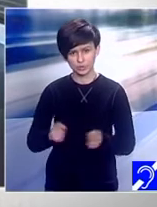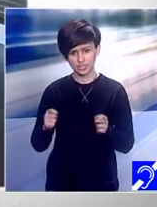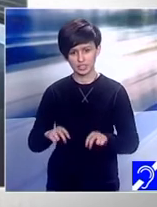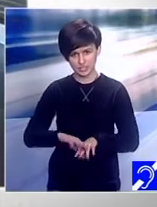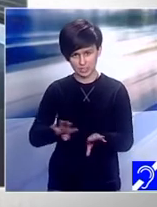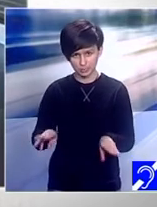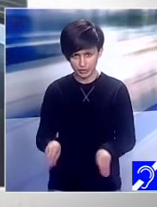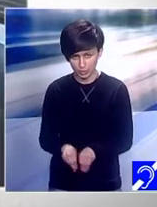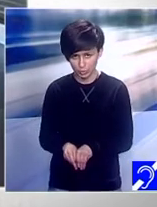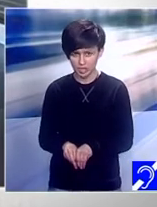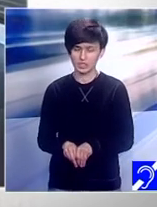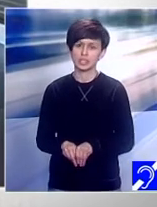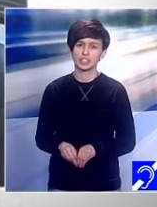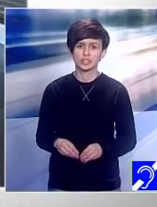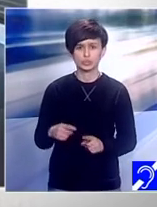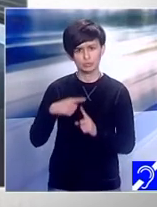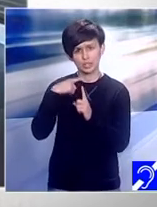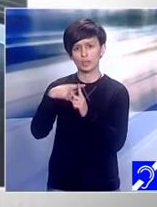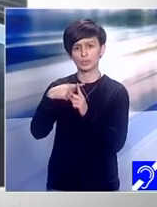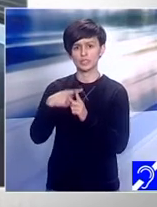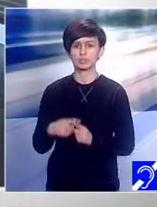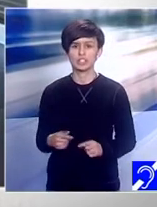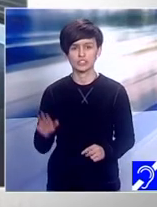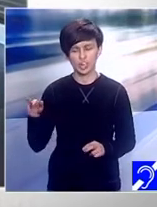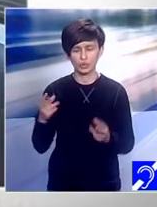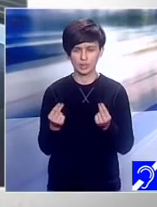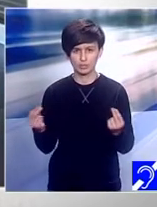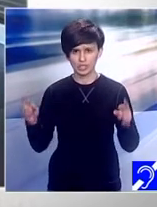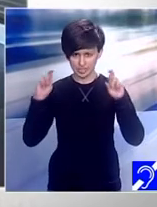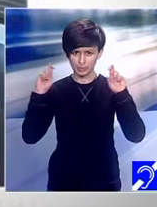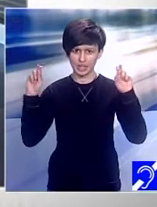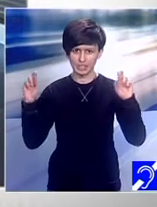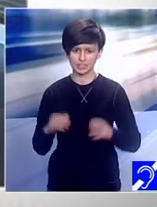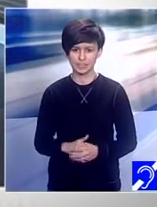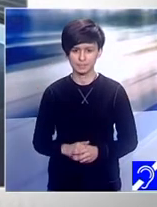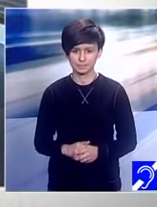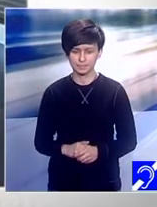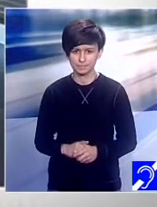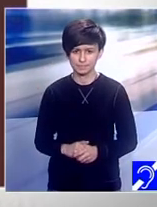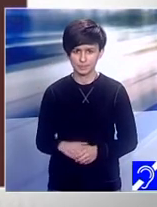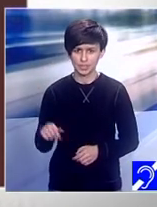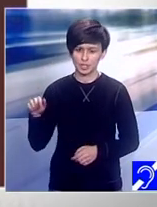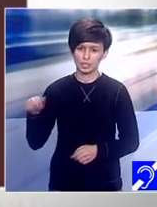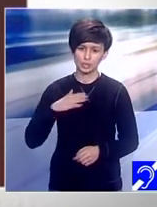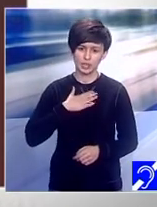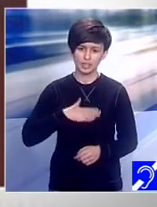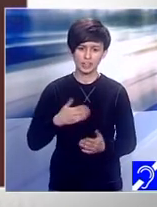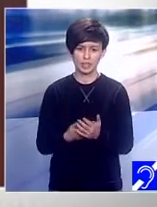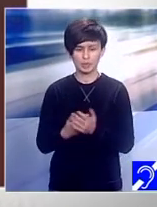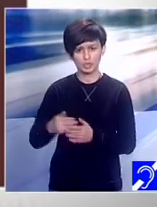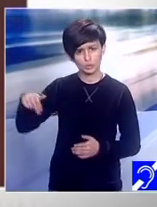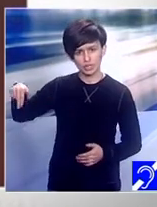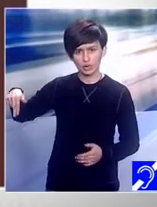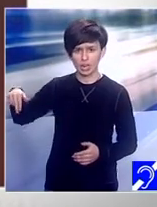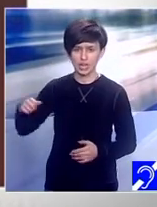foarte mult optimism, foarte, foarte multă speranță. Ți-ai dorit pentru Nicola să fie integrat într-o școală de masă? Te gândești la un